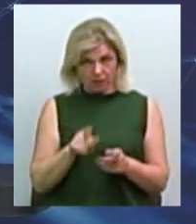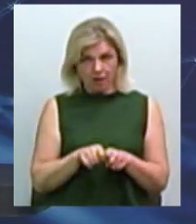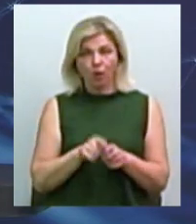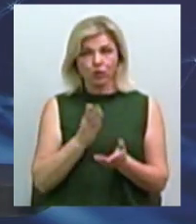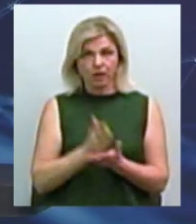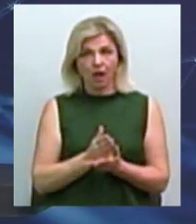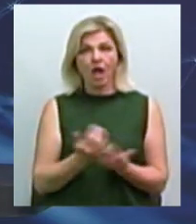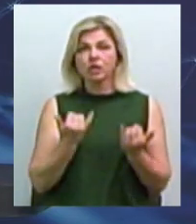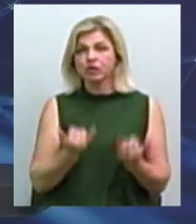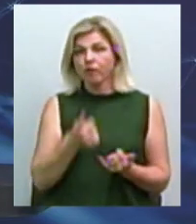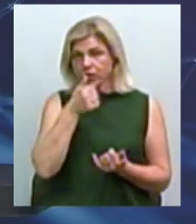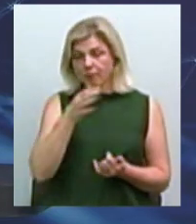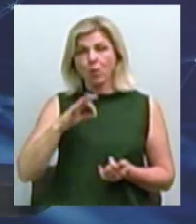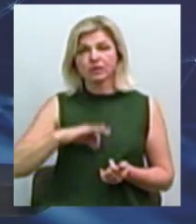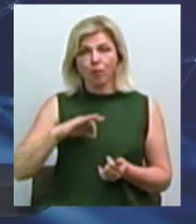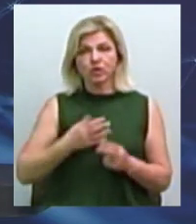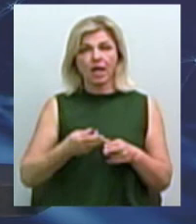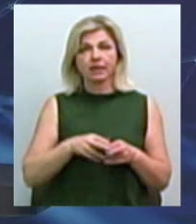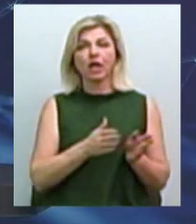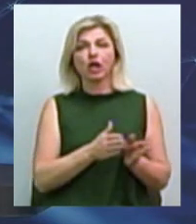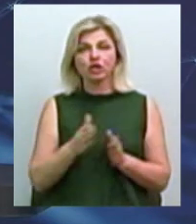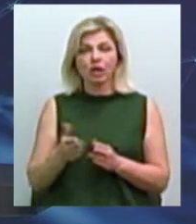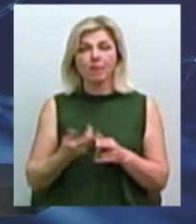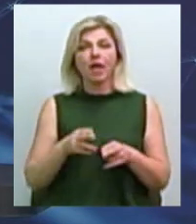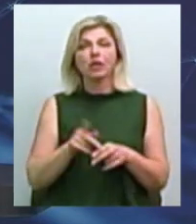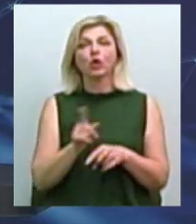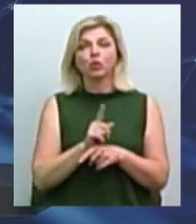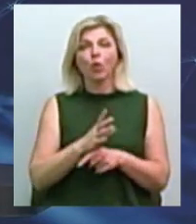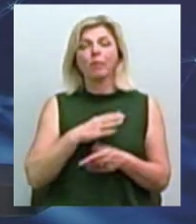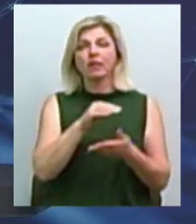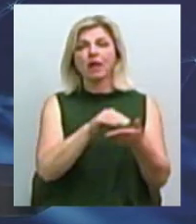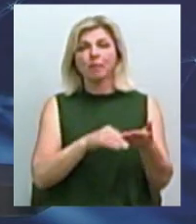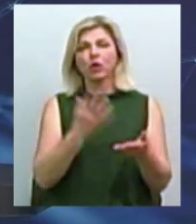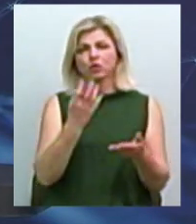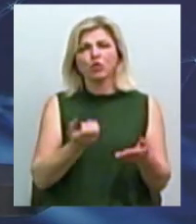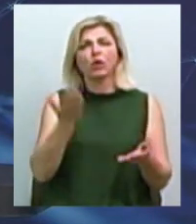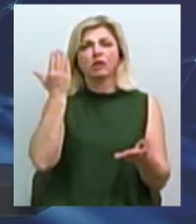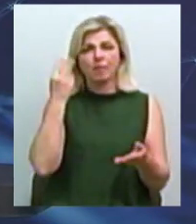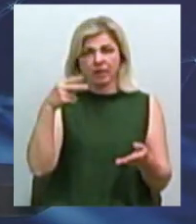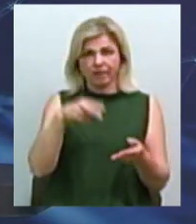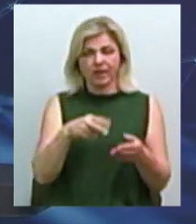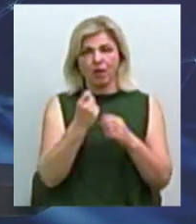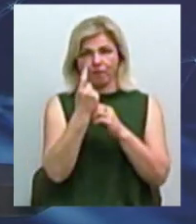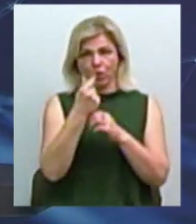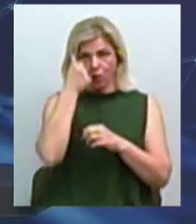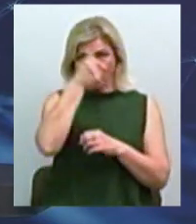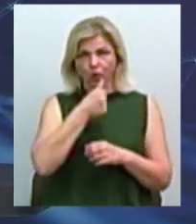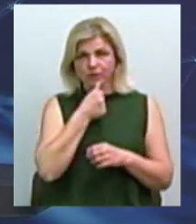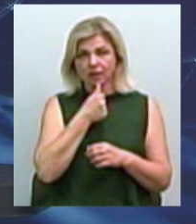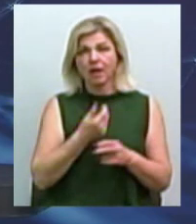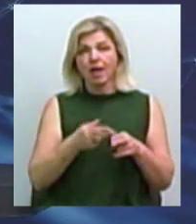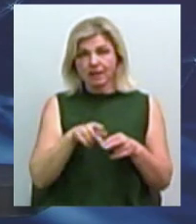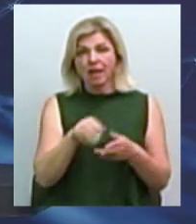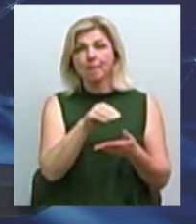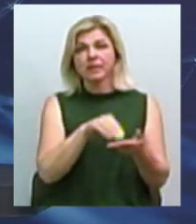сьогодні не можемо застосовувати той пільговий режим, тому що ці норми були прописані ще в 2011 році. Ми його все ж самі